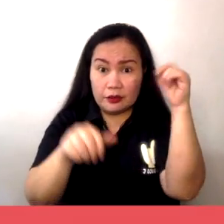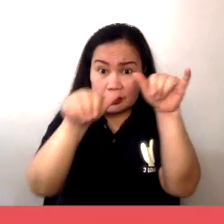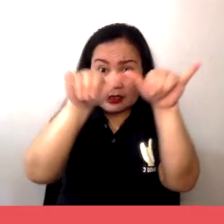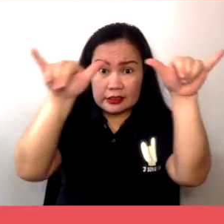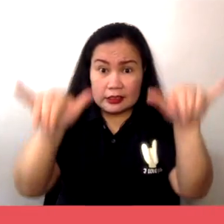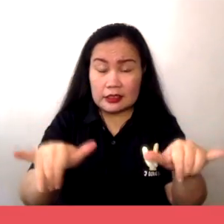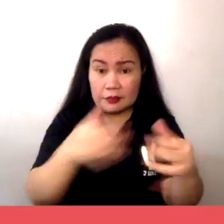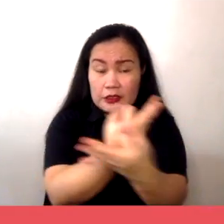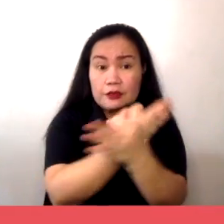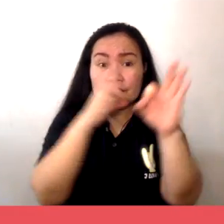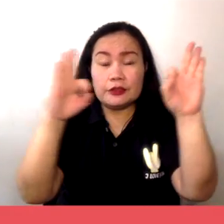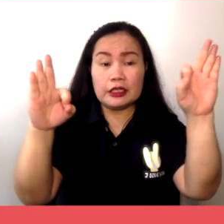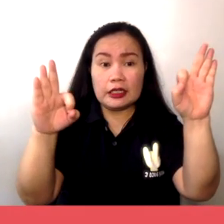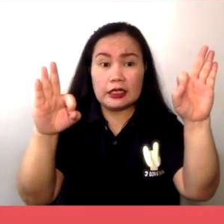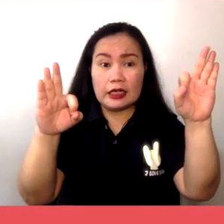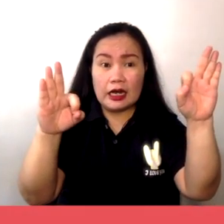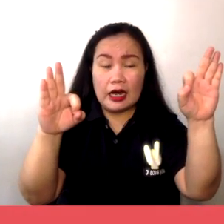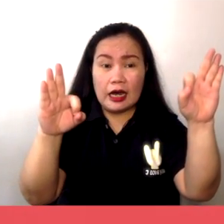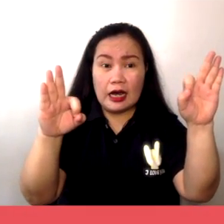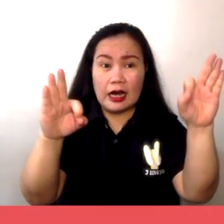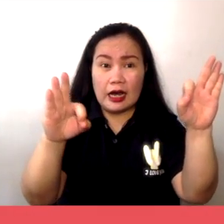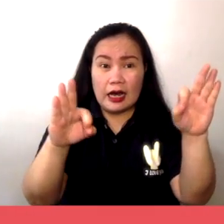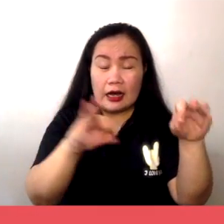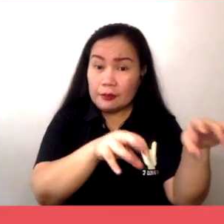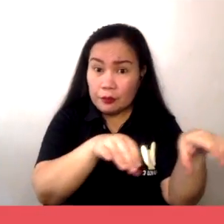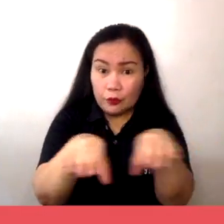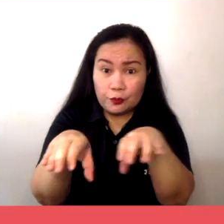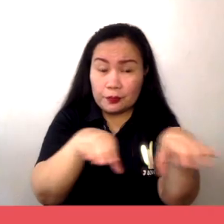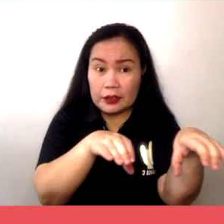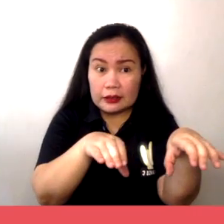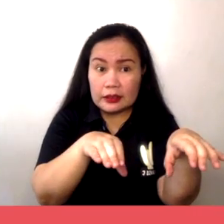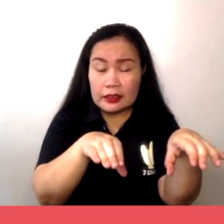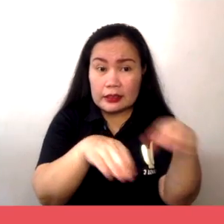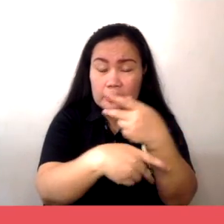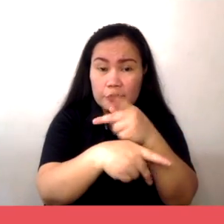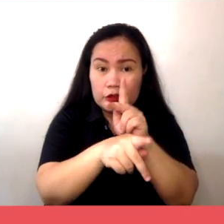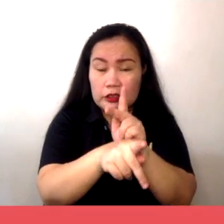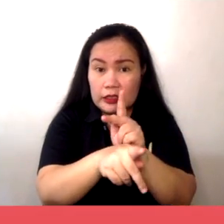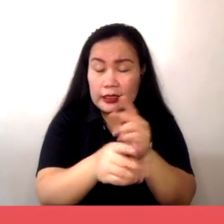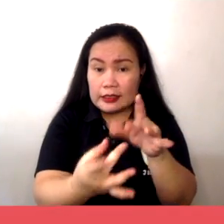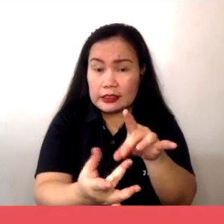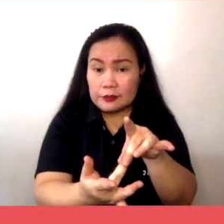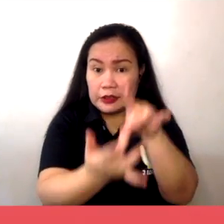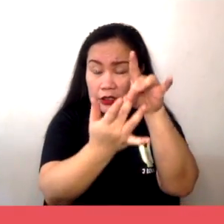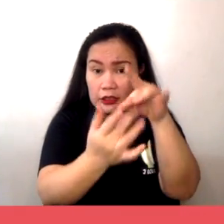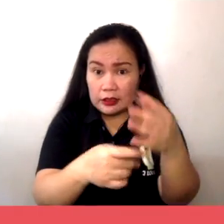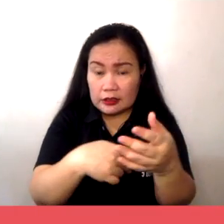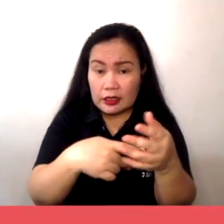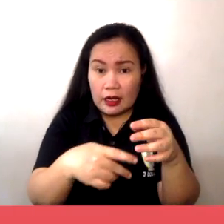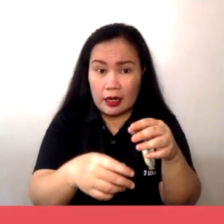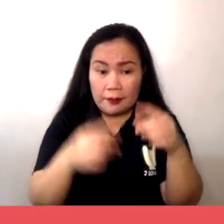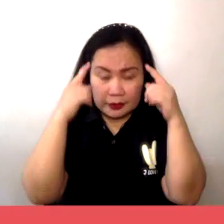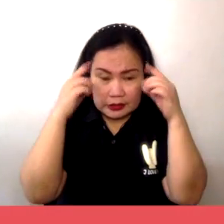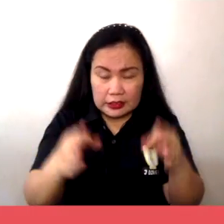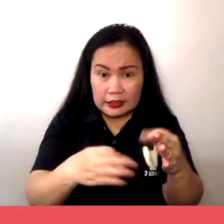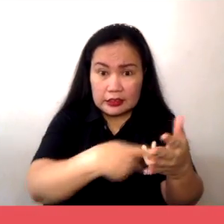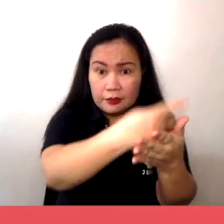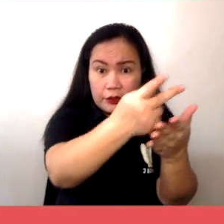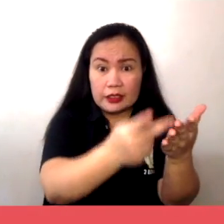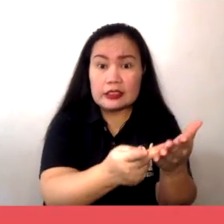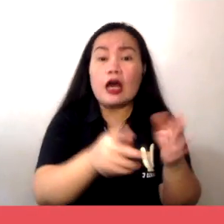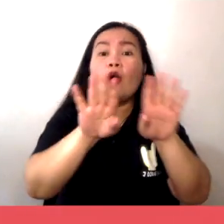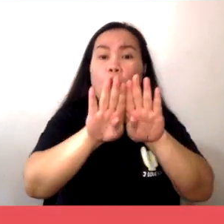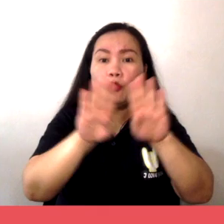ay malaya, ang pagdaloy ng impormasyon lalo na sa pagtatakda ng presyo at dami ay bukas para sa